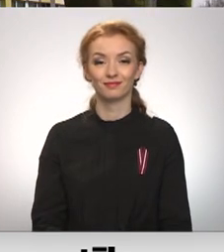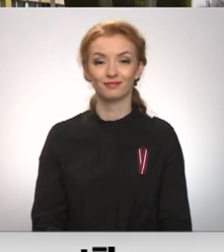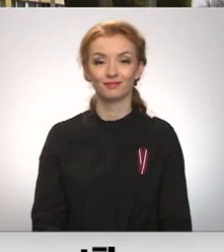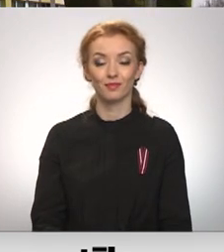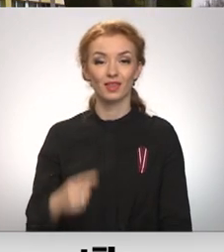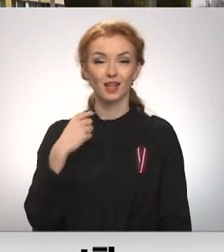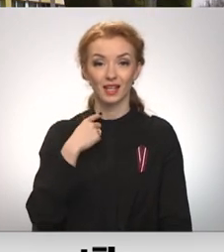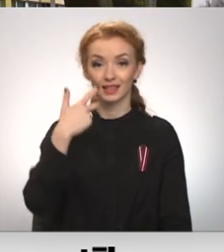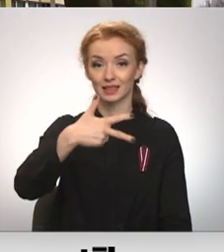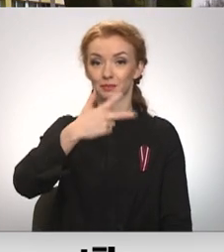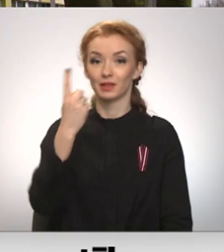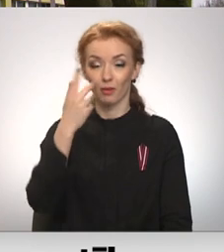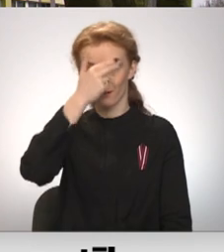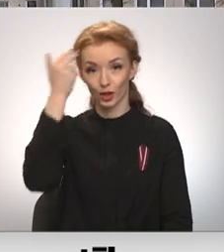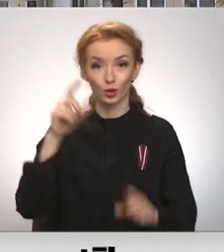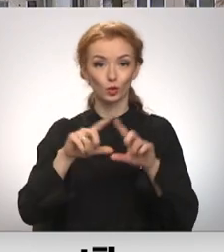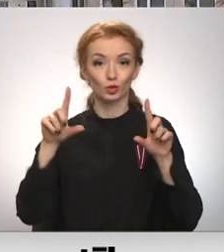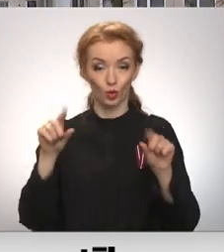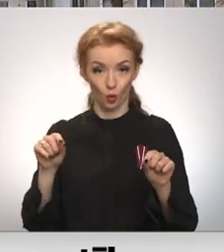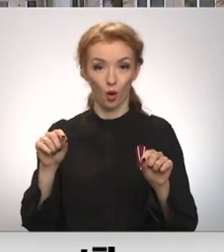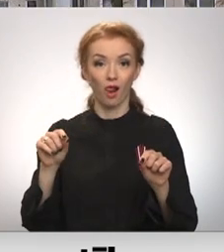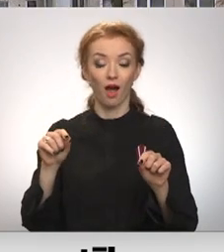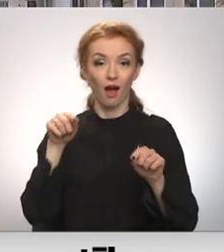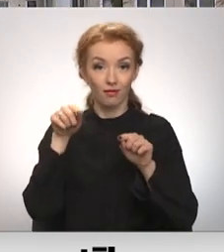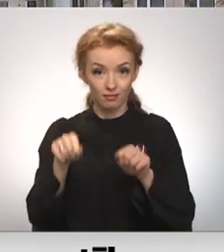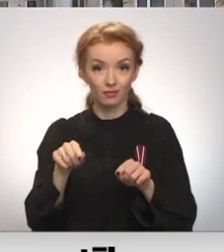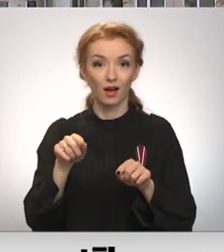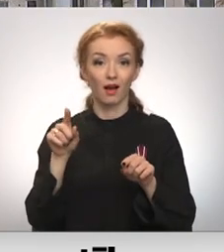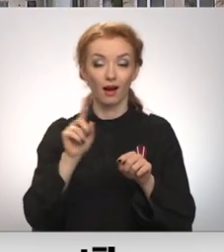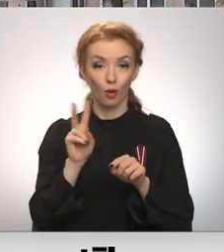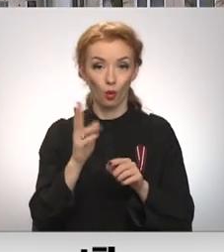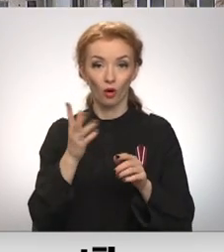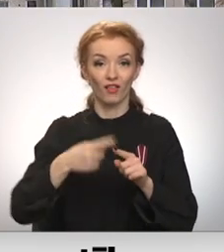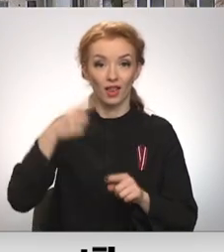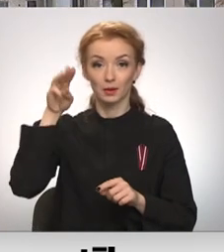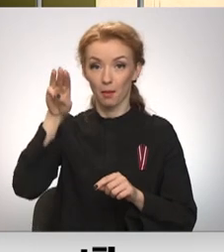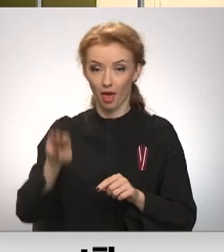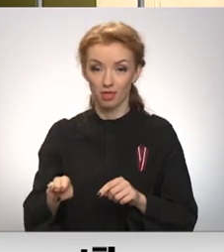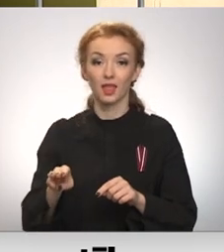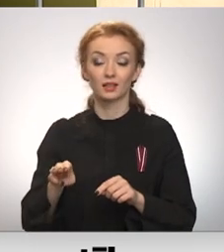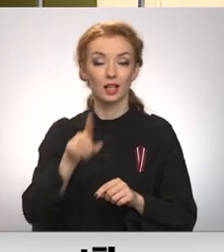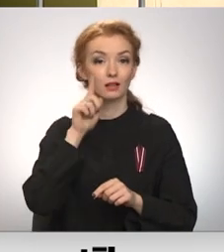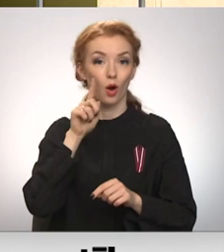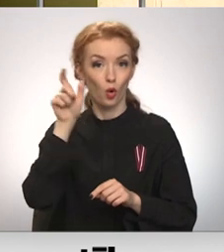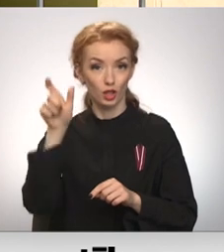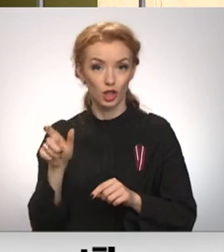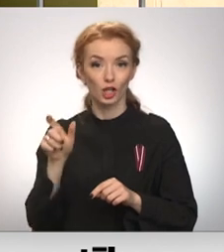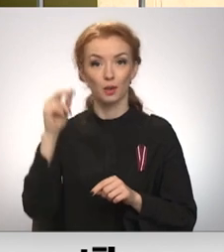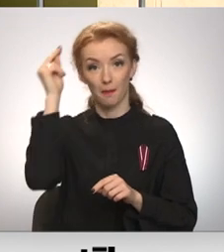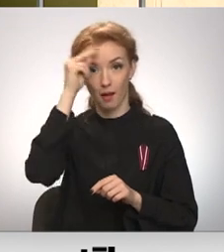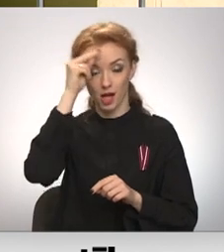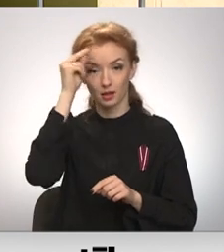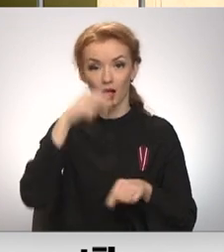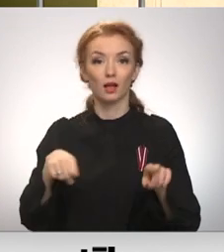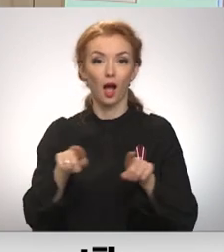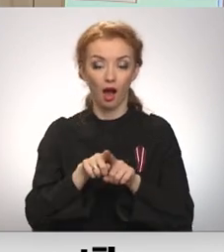Rīgas 31. vidusskola ir viena no 99 Latvijas skolām, kur reizi mēnesī jaunieši nevis mācās klasiskos priekšmetus,